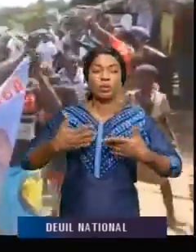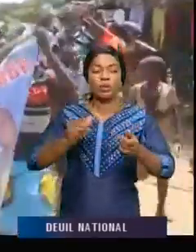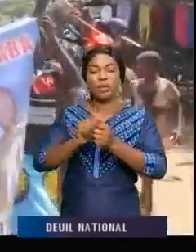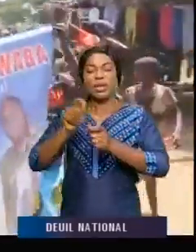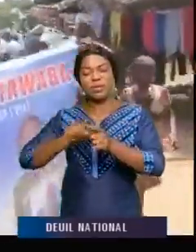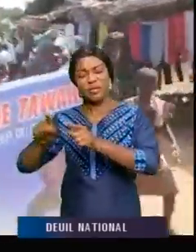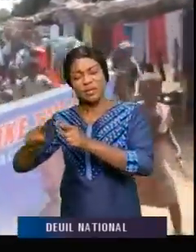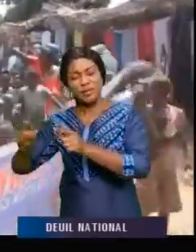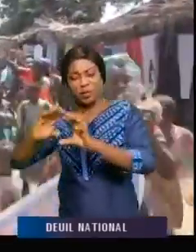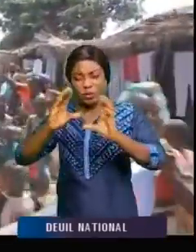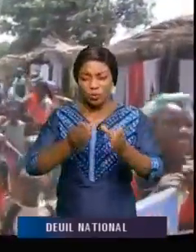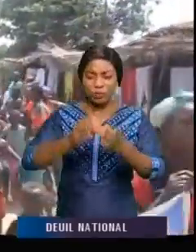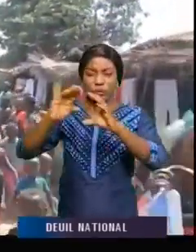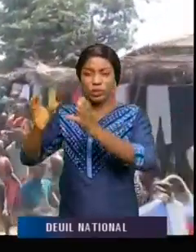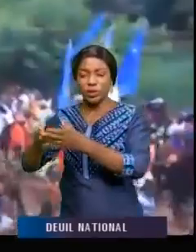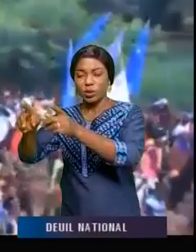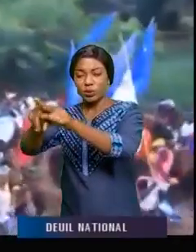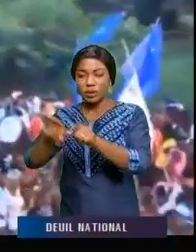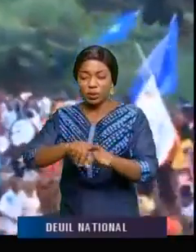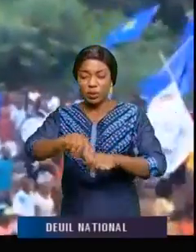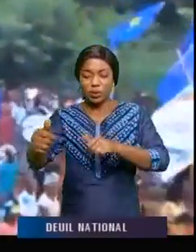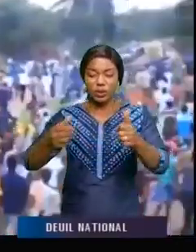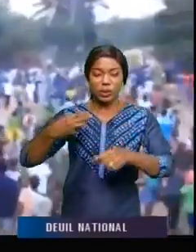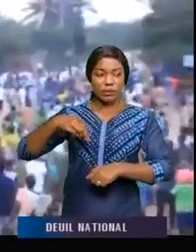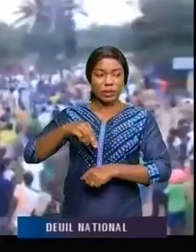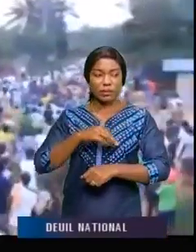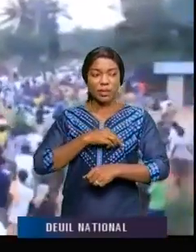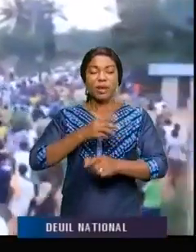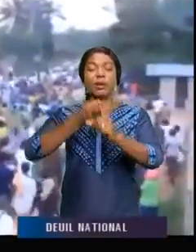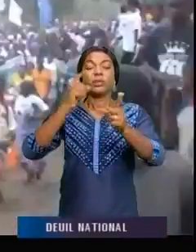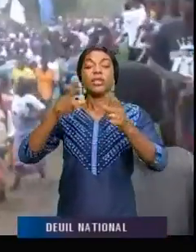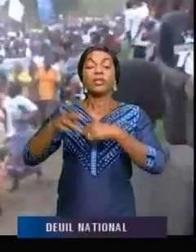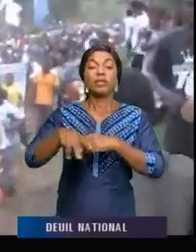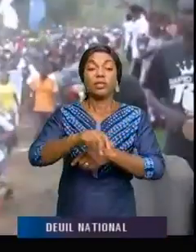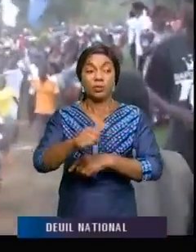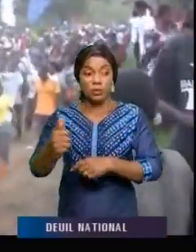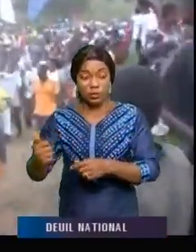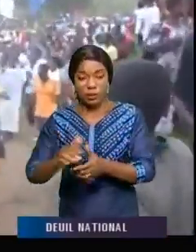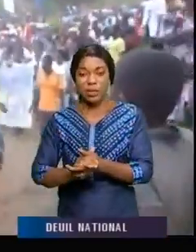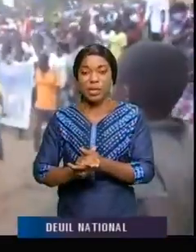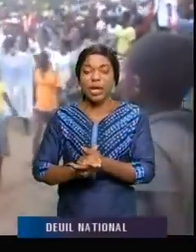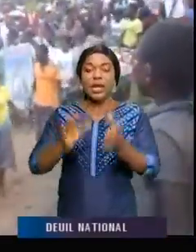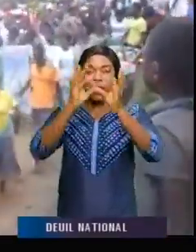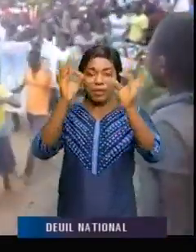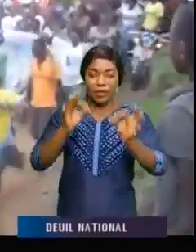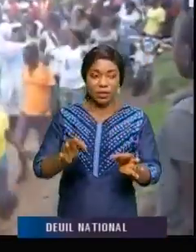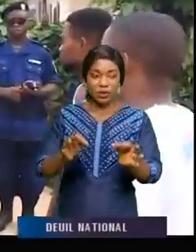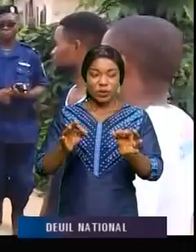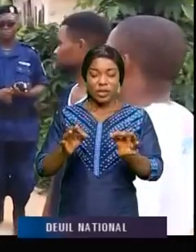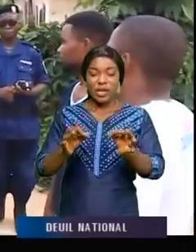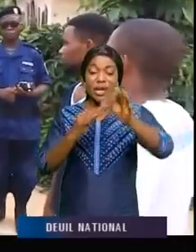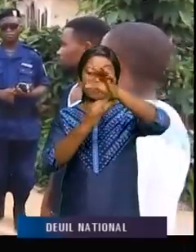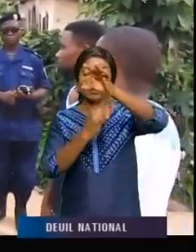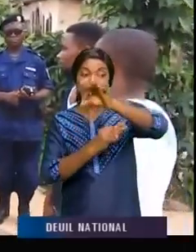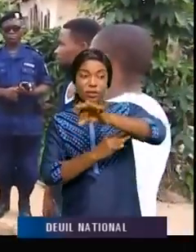communautés et autres membres venus des différents villages. Le président de la fondation Joseph Mouké, qu'accompagné son vice-président,